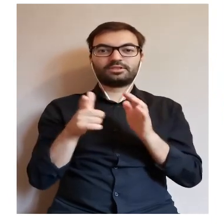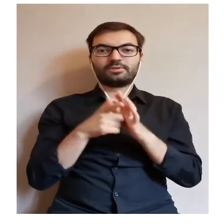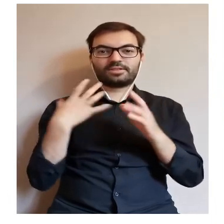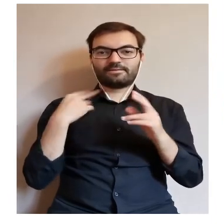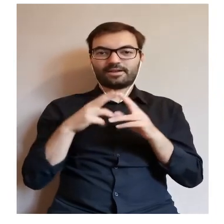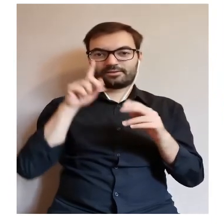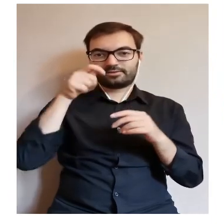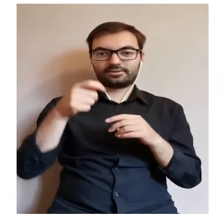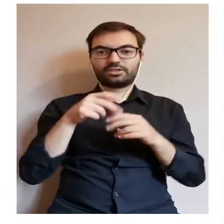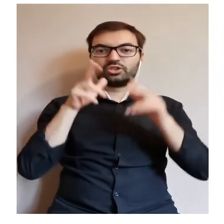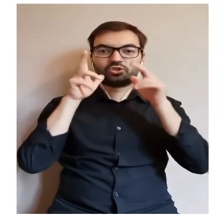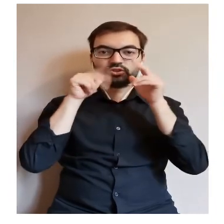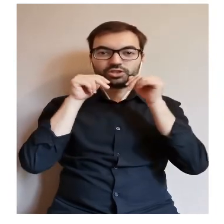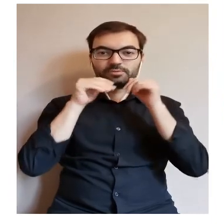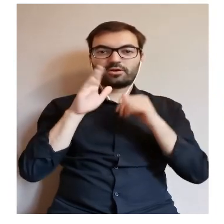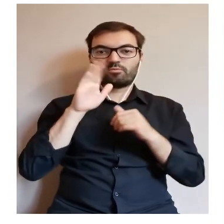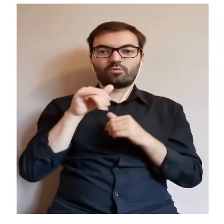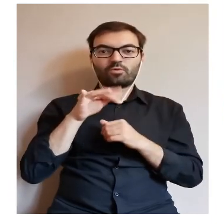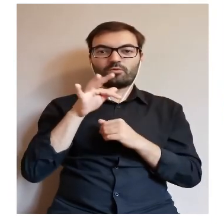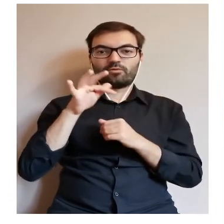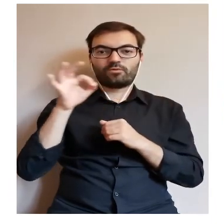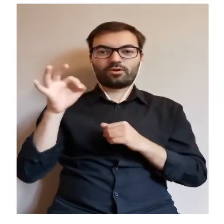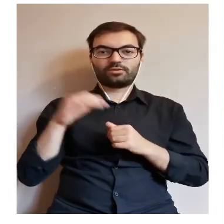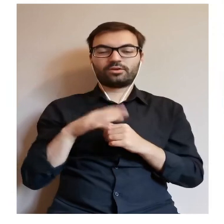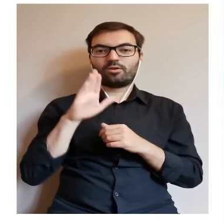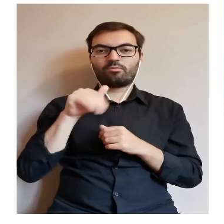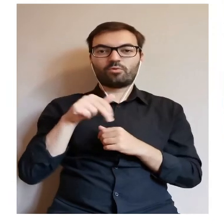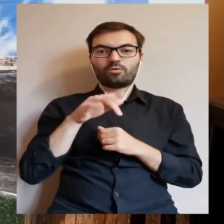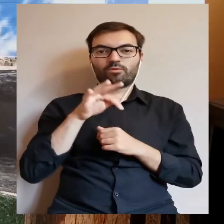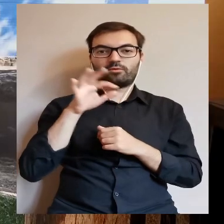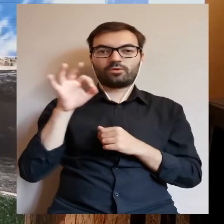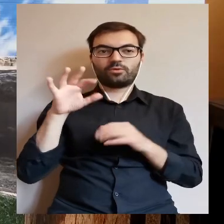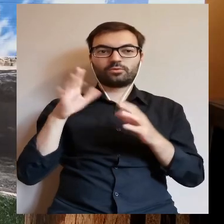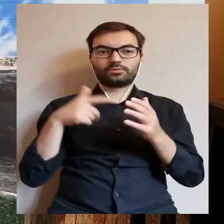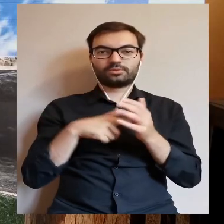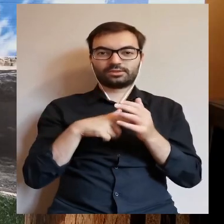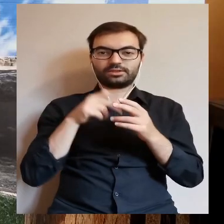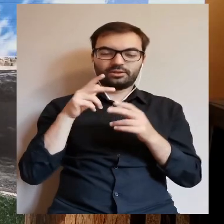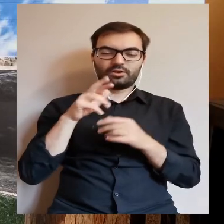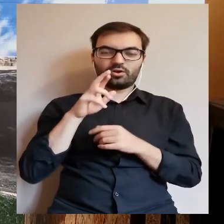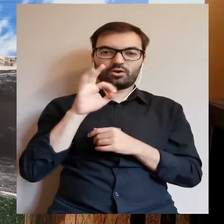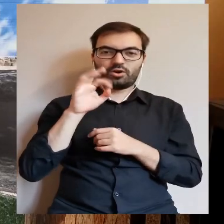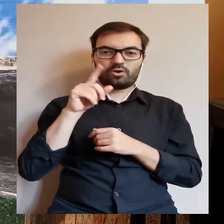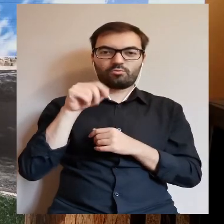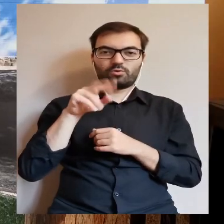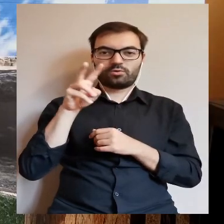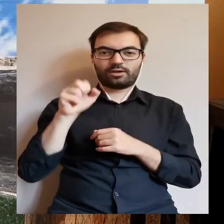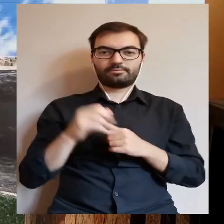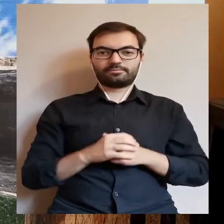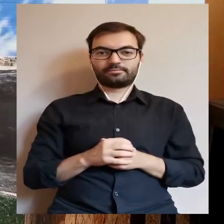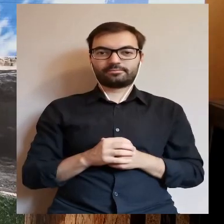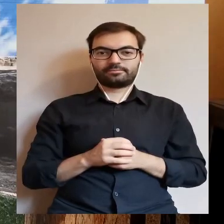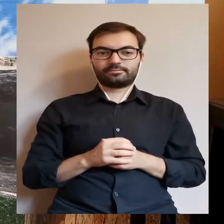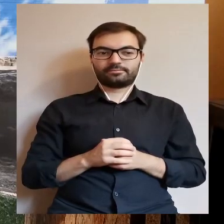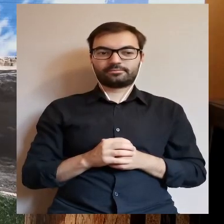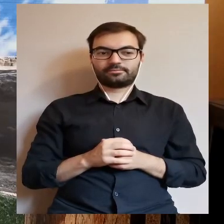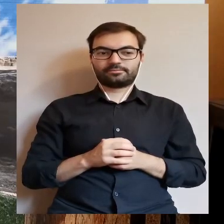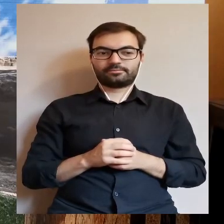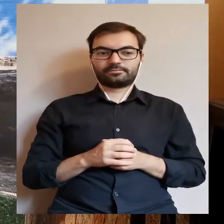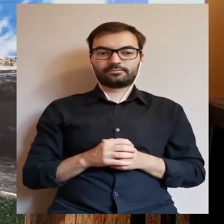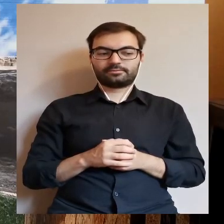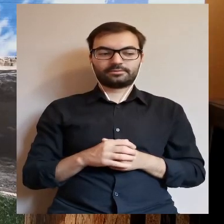XVII-wiecznych nazwę żaby bufo. Bufo, czyli z łaciny po prostu ropuchy. I